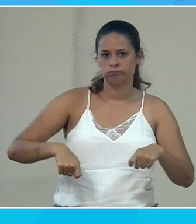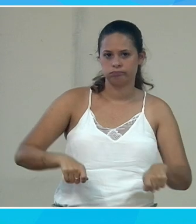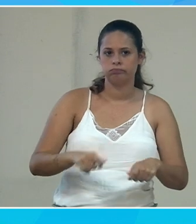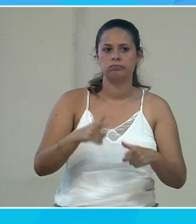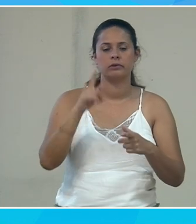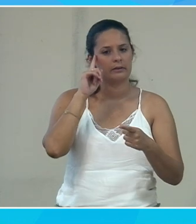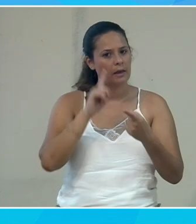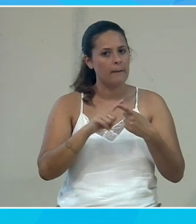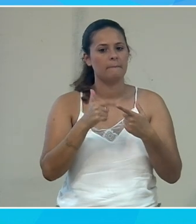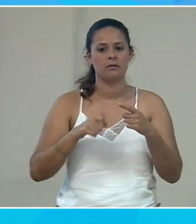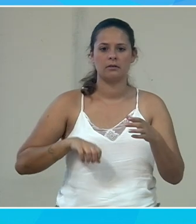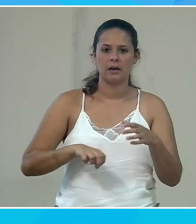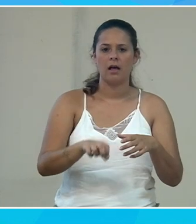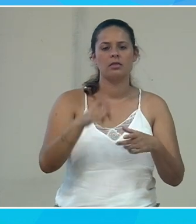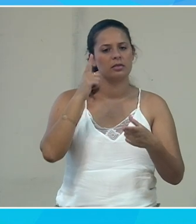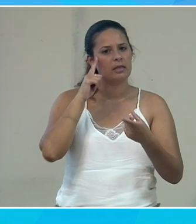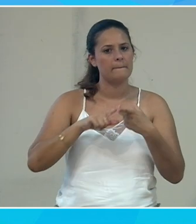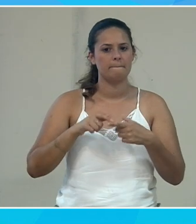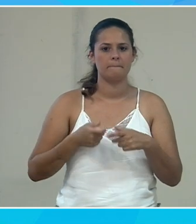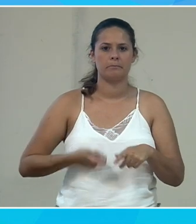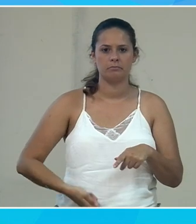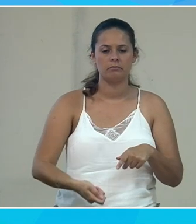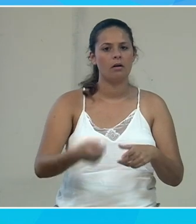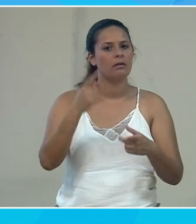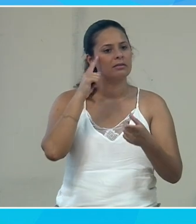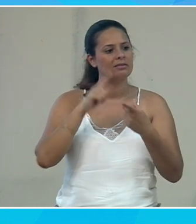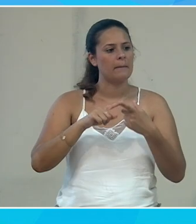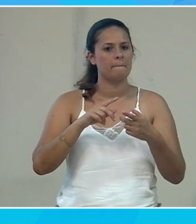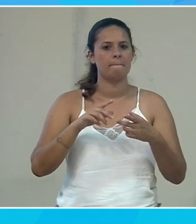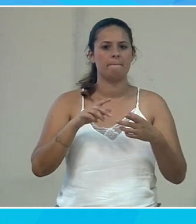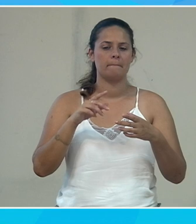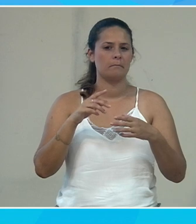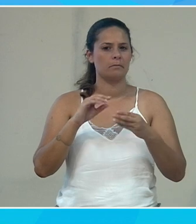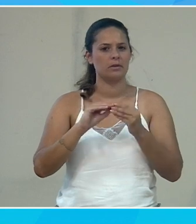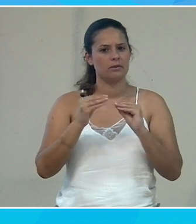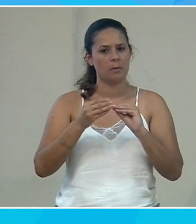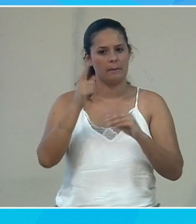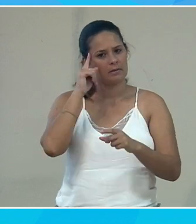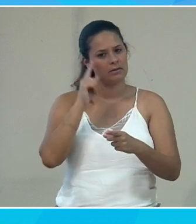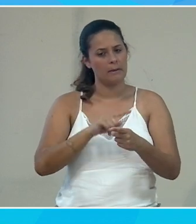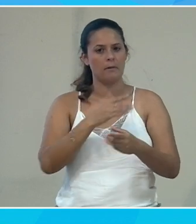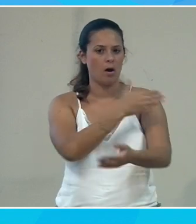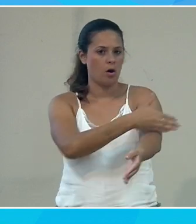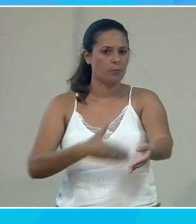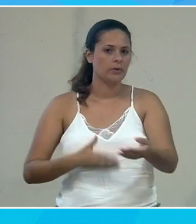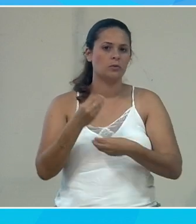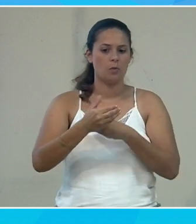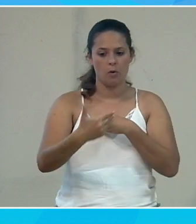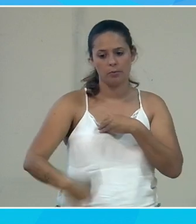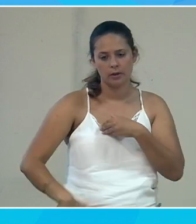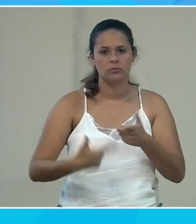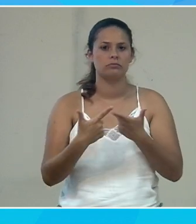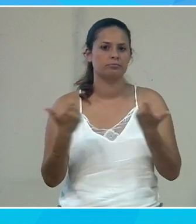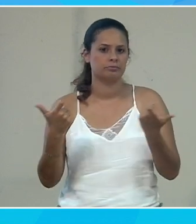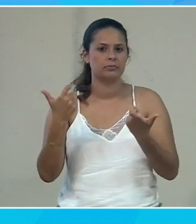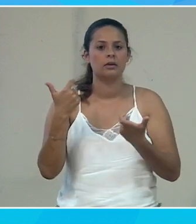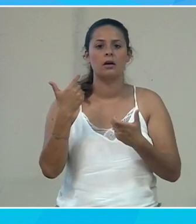cannes, des gens qui vont avoir des problèmes de mobilité des membres supérieurs, donc qui ne sont pas en fauteuil roulant, des gens qui vont avoir une amputation. Et puis après, on